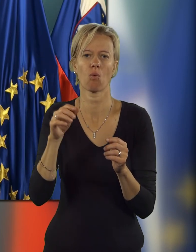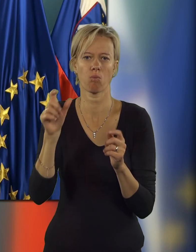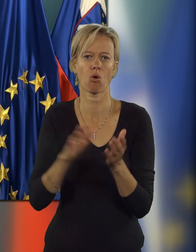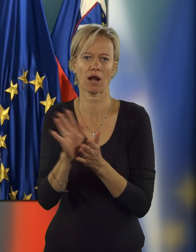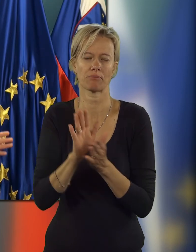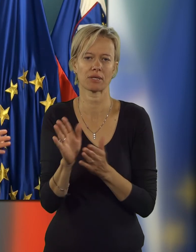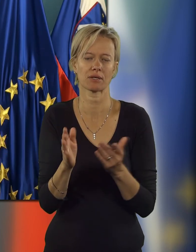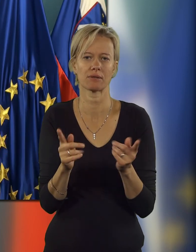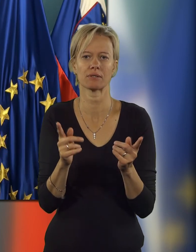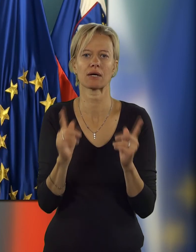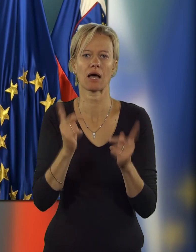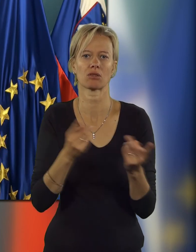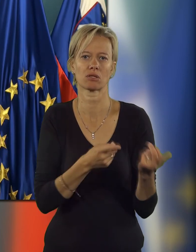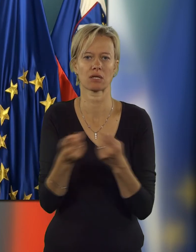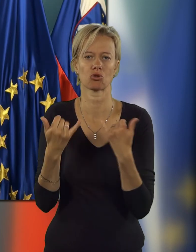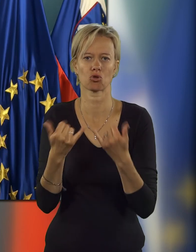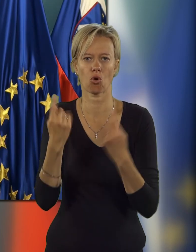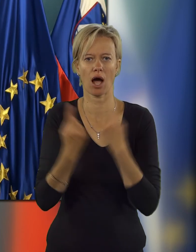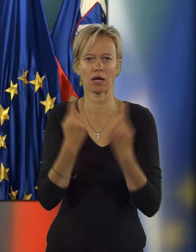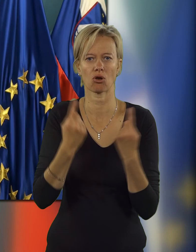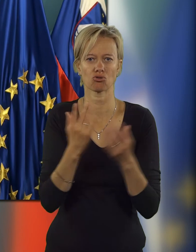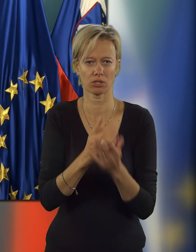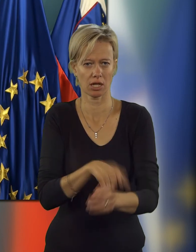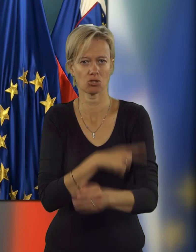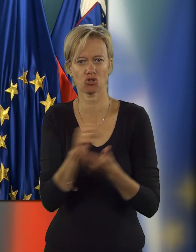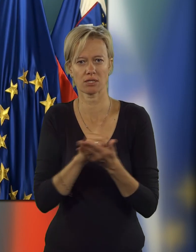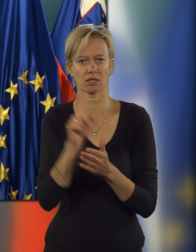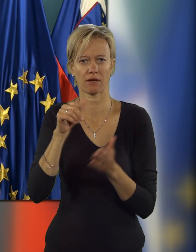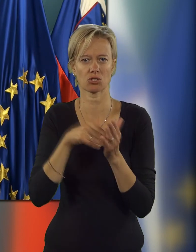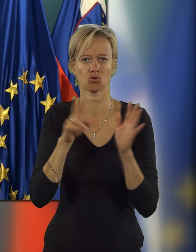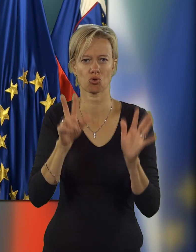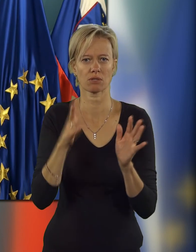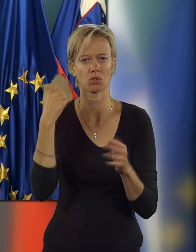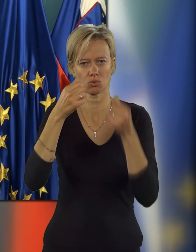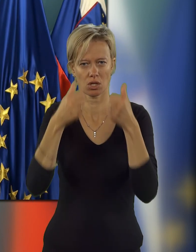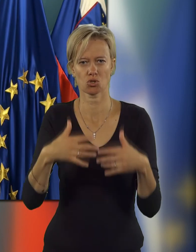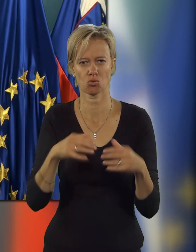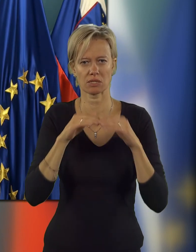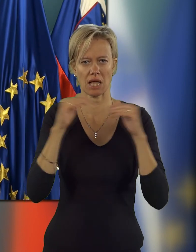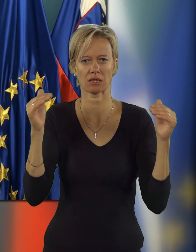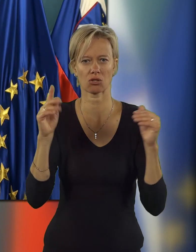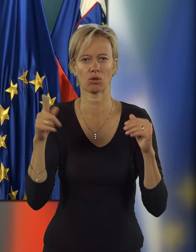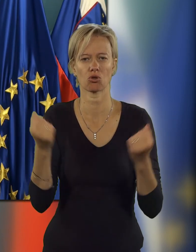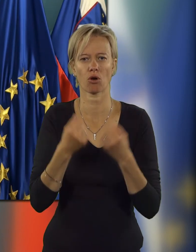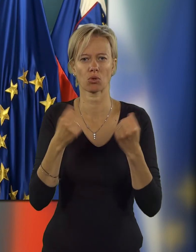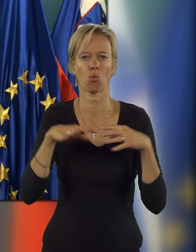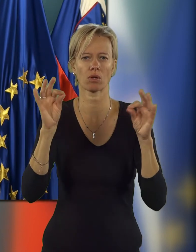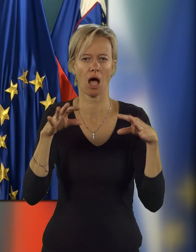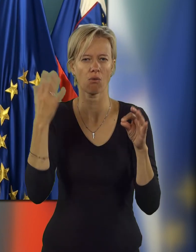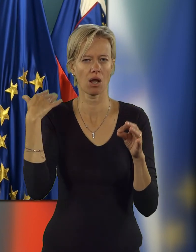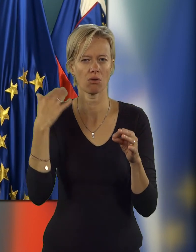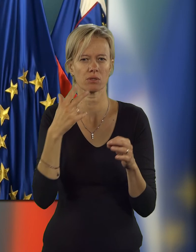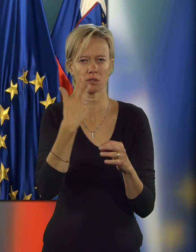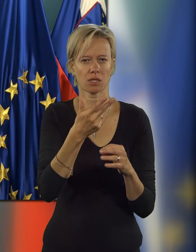seveda vse to, kar se je dogajalo v preteklosti, židlje časa leta 2008 je bil iz račun standardov in